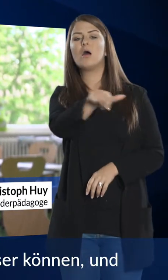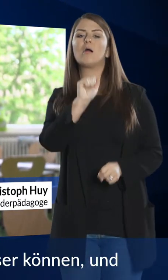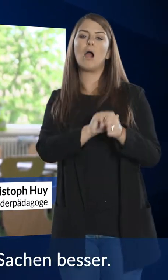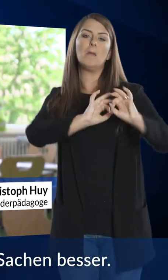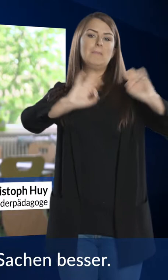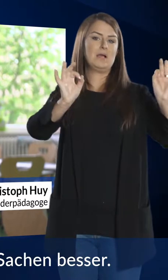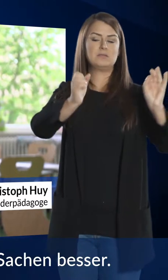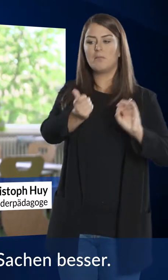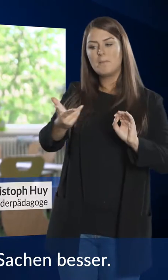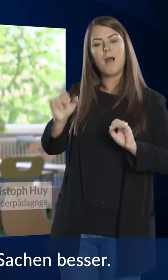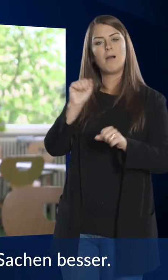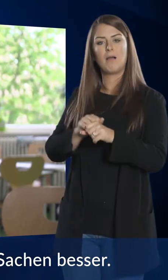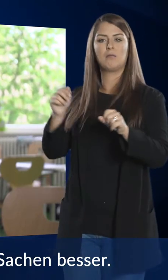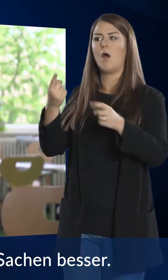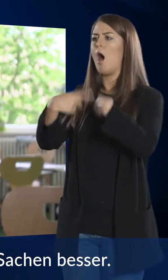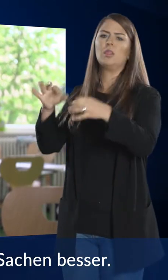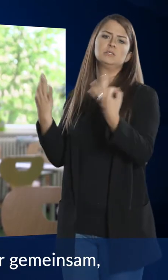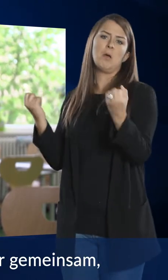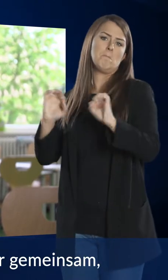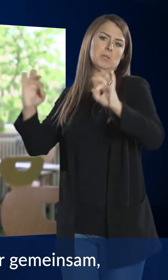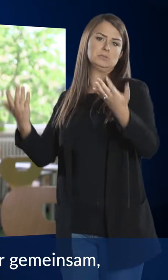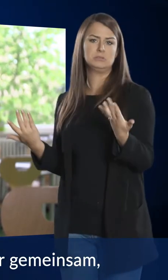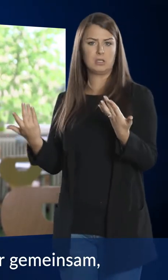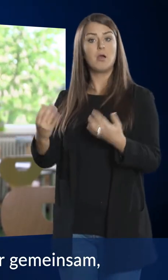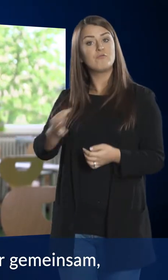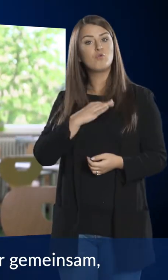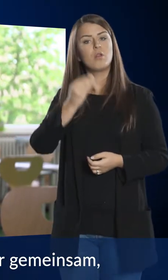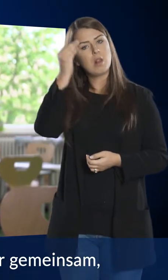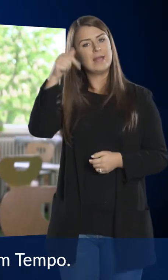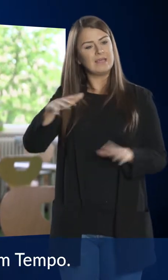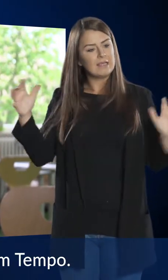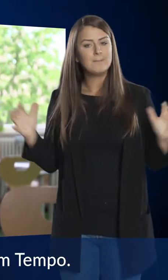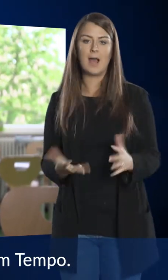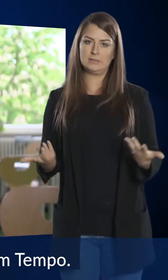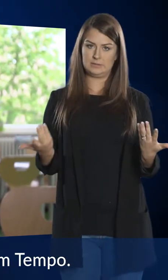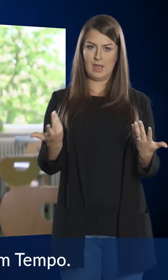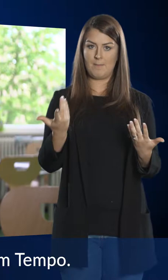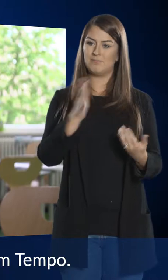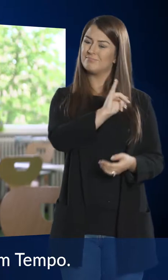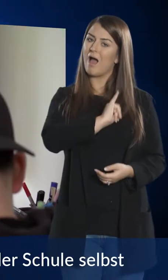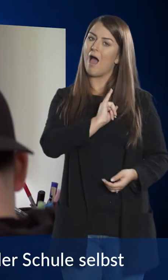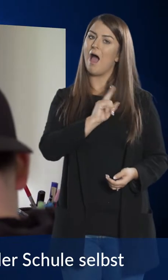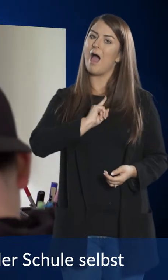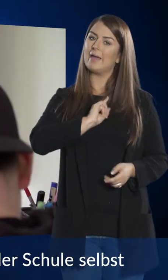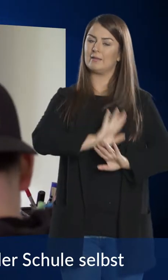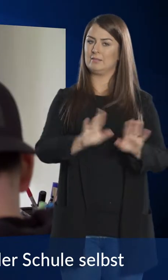können und andere Schüler können andere Sachen besser. Aber bei uns lernen alle Kinder gemeinsam und jeder lernt nach seinem Tempo.